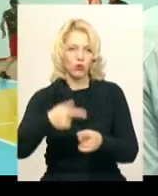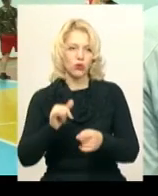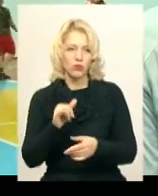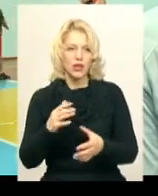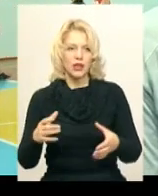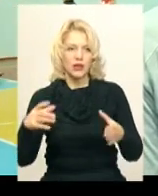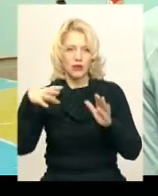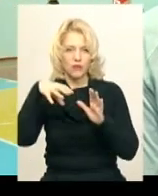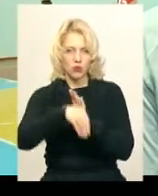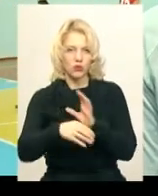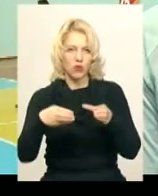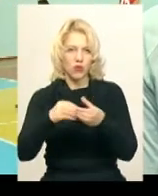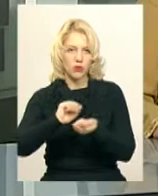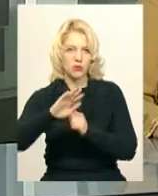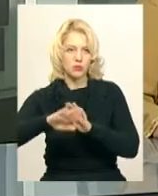-Подільського університету.